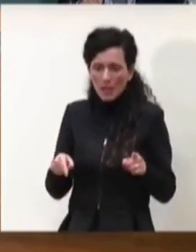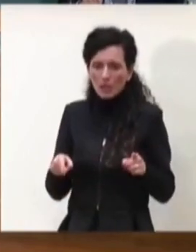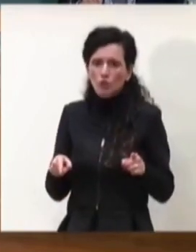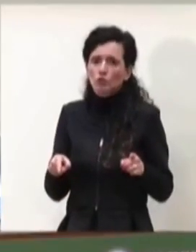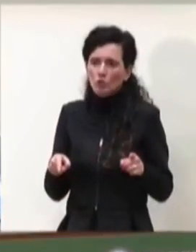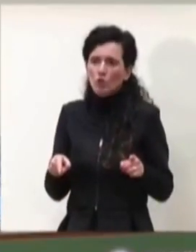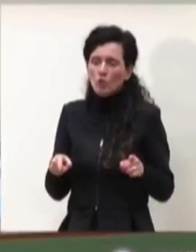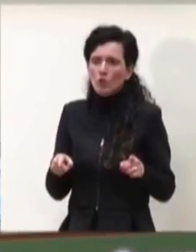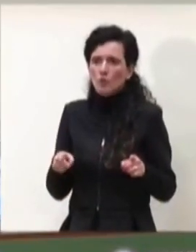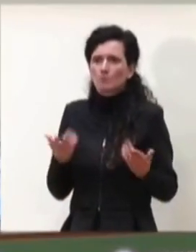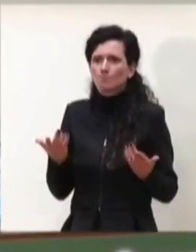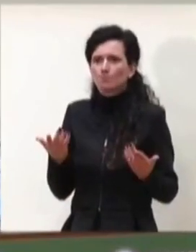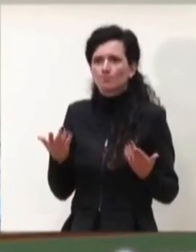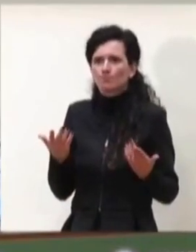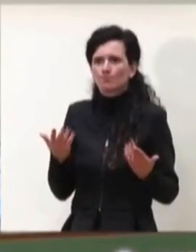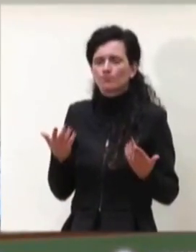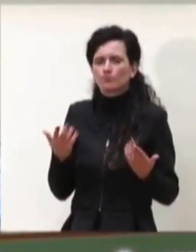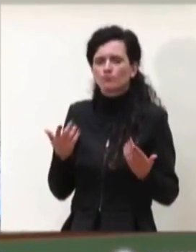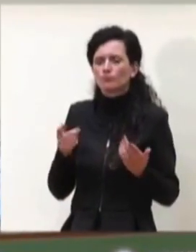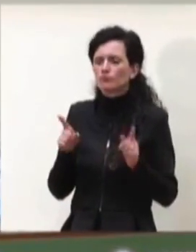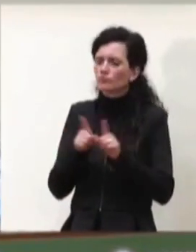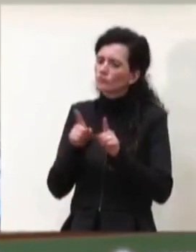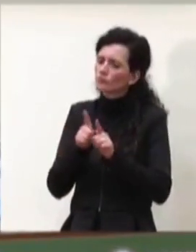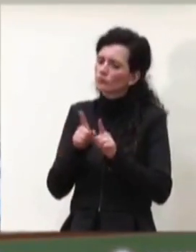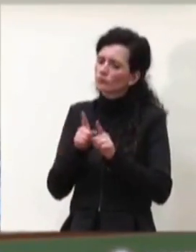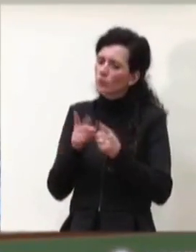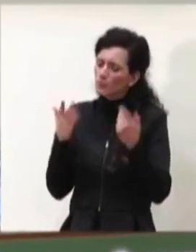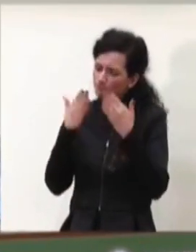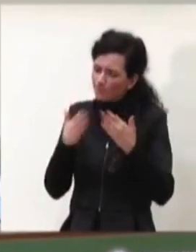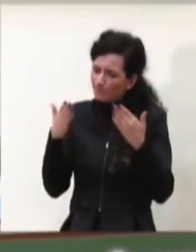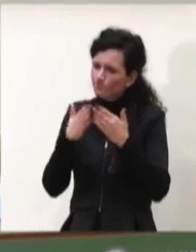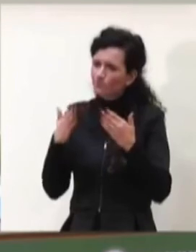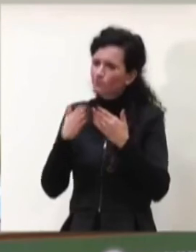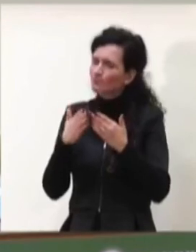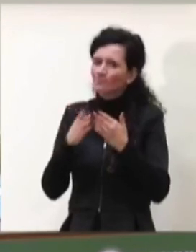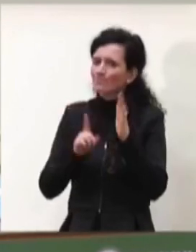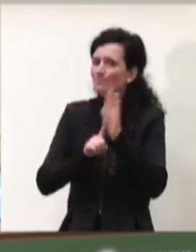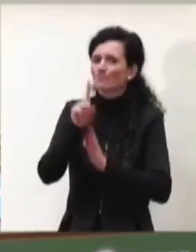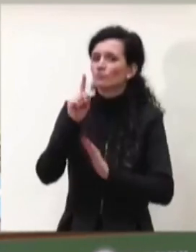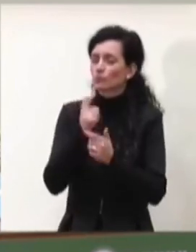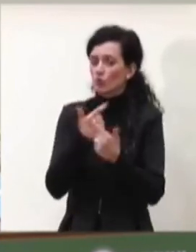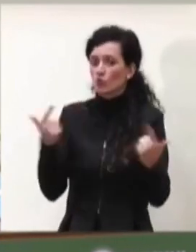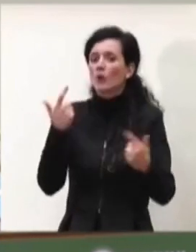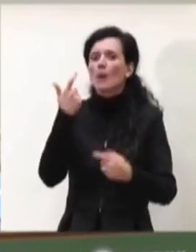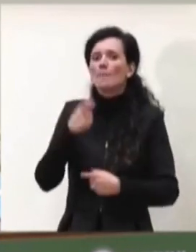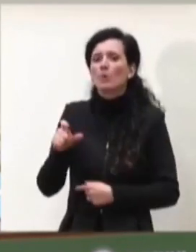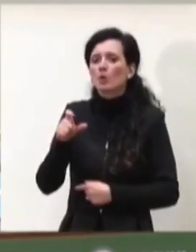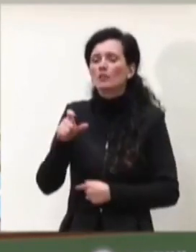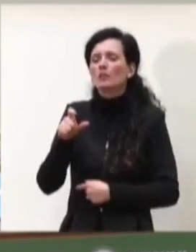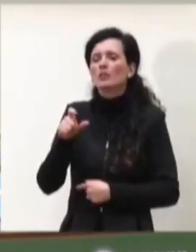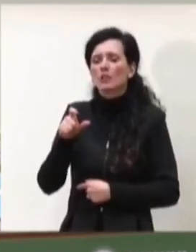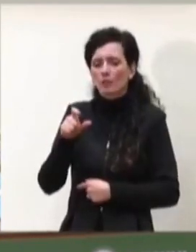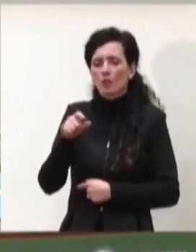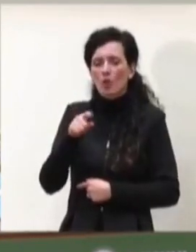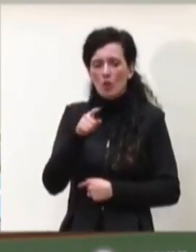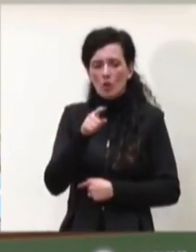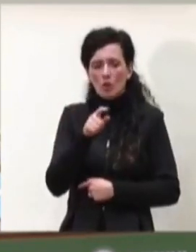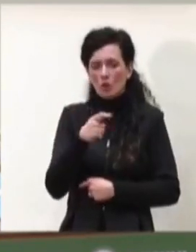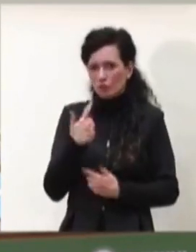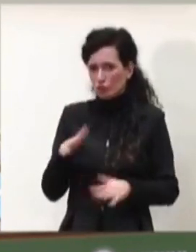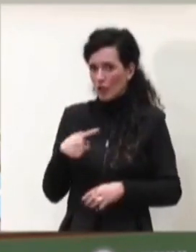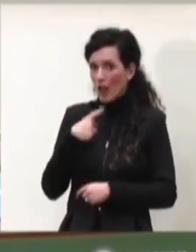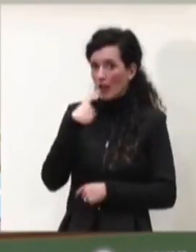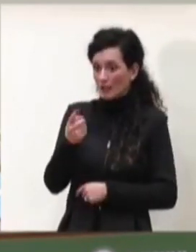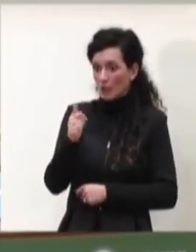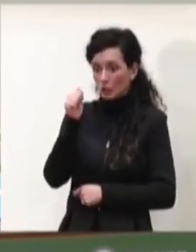ha un riscontro proprio perché il numero è in continuo incremento come ho sottolineato